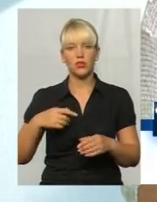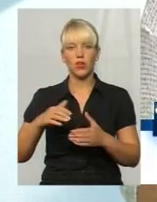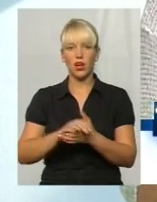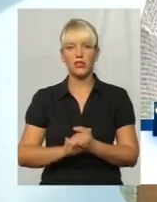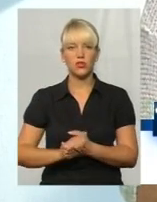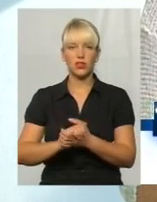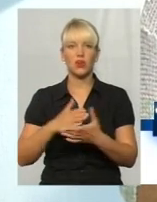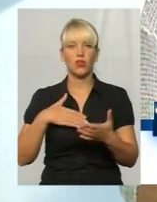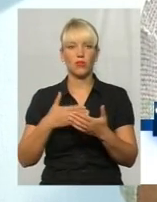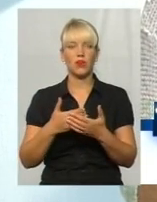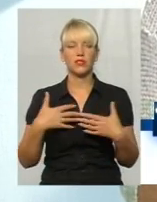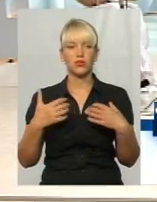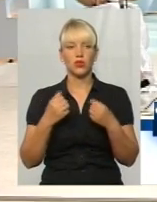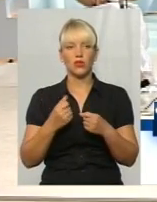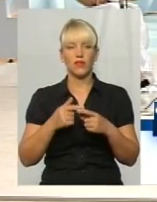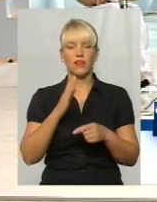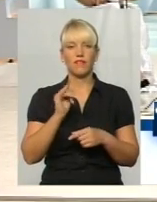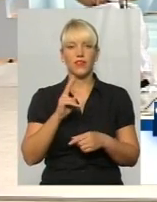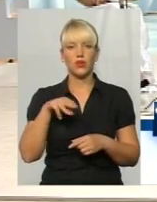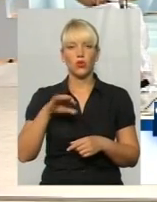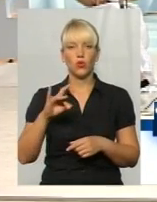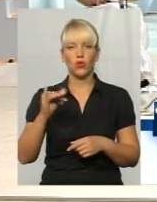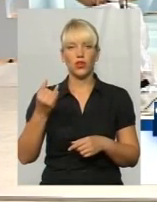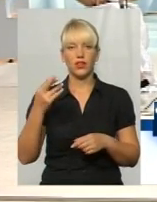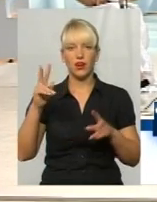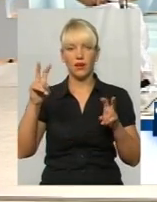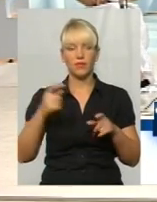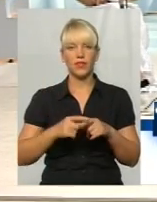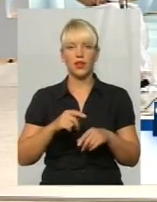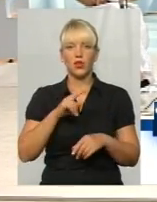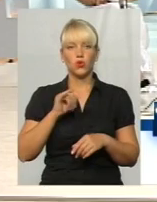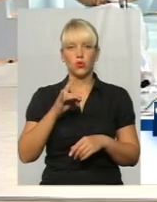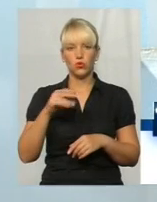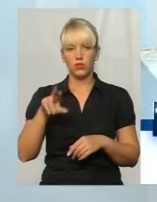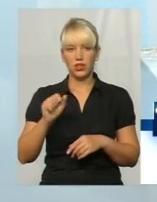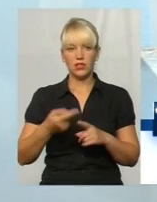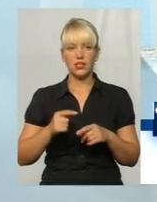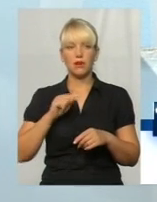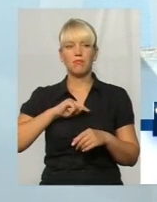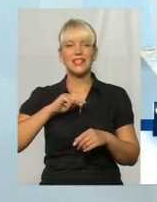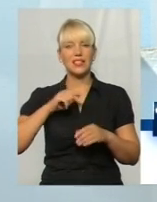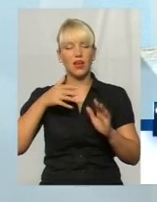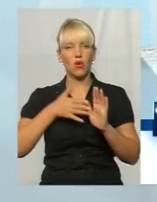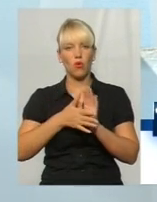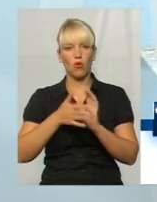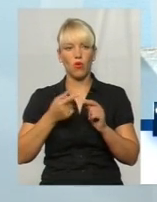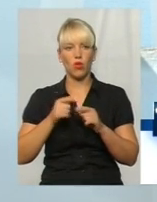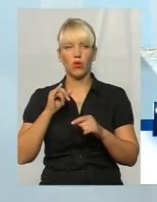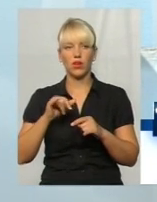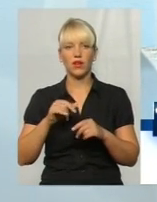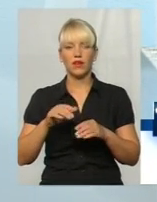«Вікторія». Зліво від мене Наталія Дурдас, психолог Хмельницької асоціації громадського здоров'я «Вікторія». Вона ж виконавець і